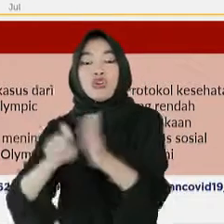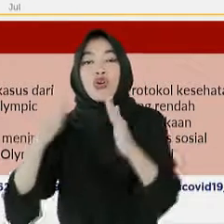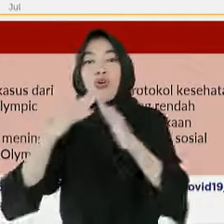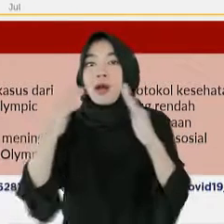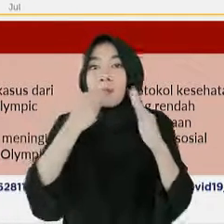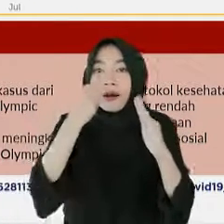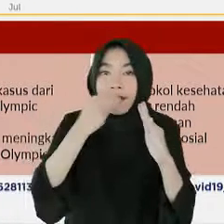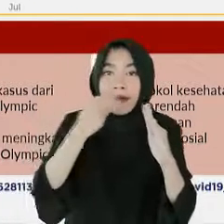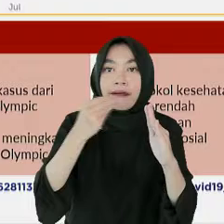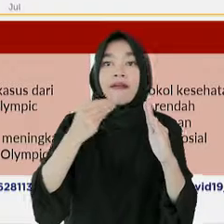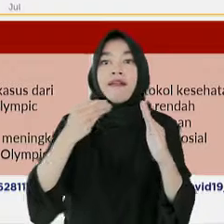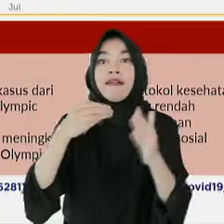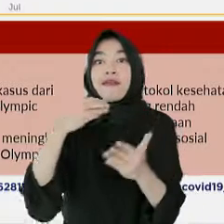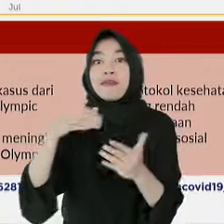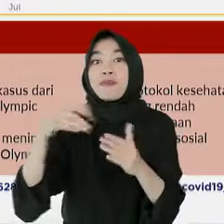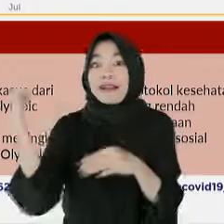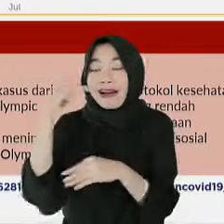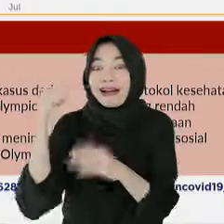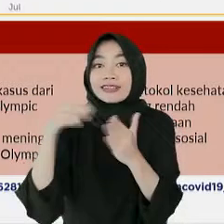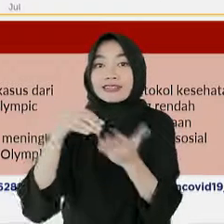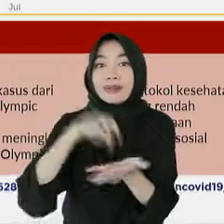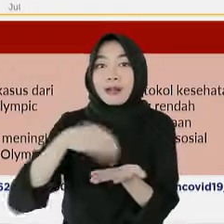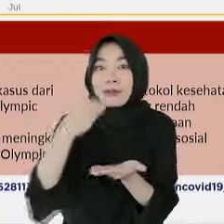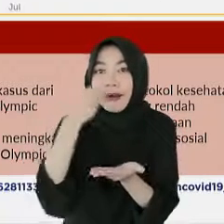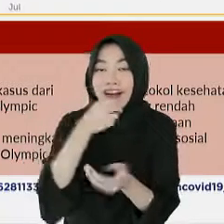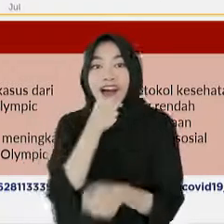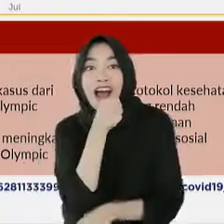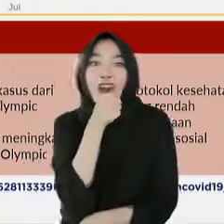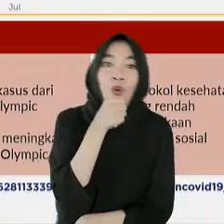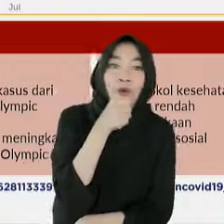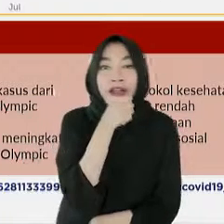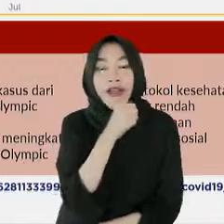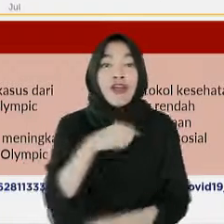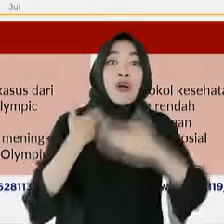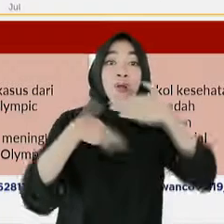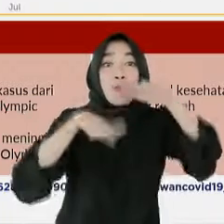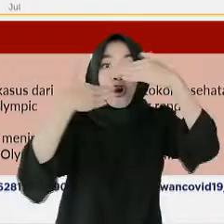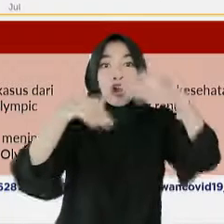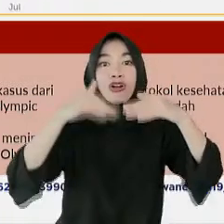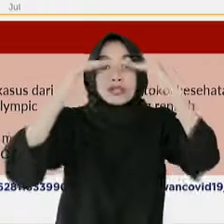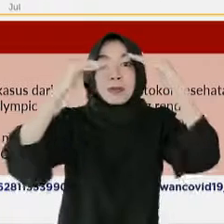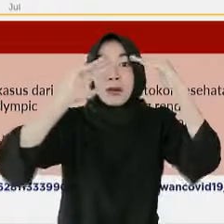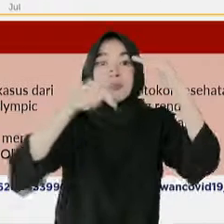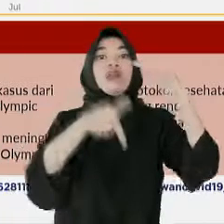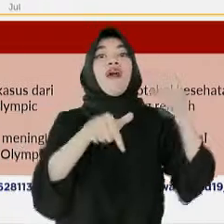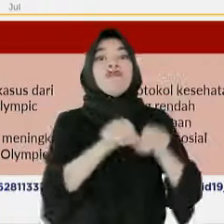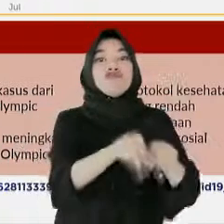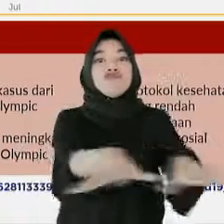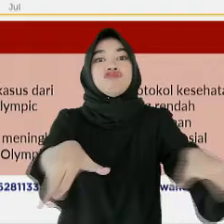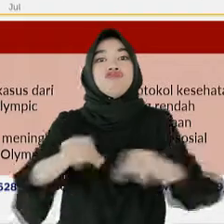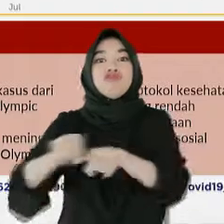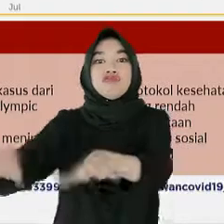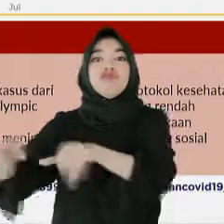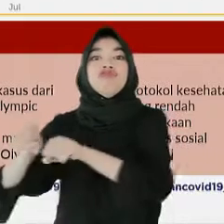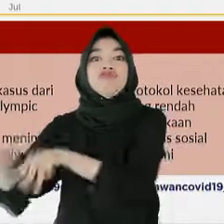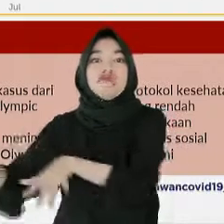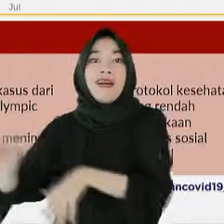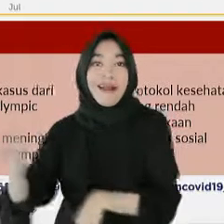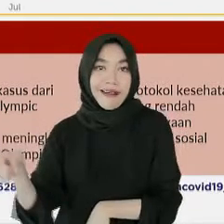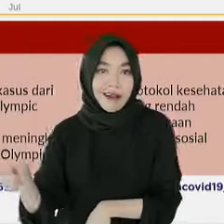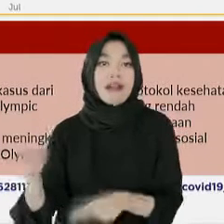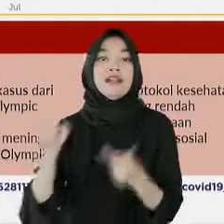dan tempat makan di bandara, tempat karaoke, mall, hingga terminal bus. Di Finlandia,